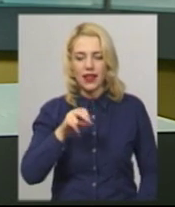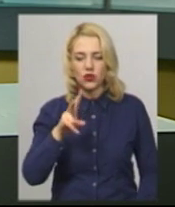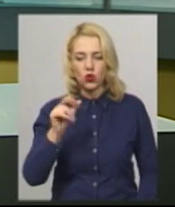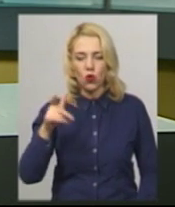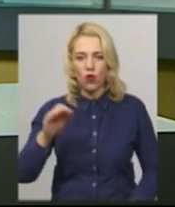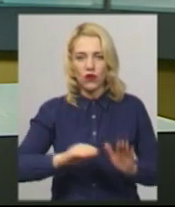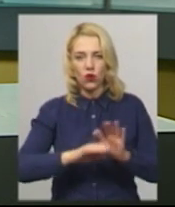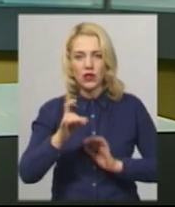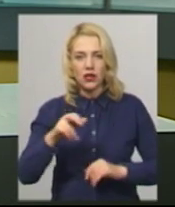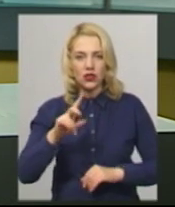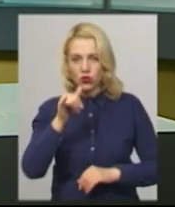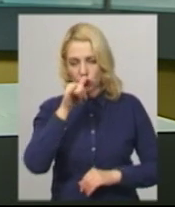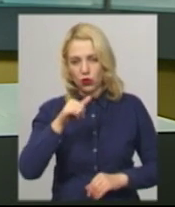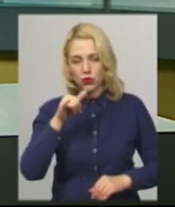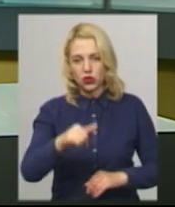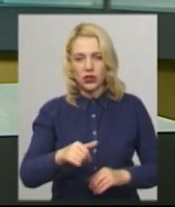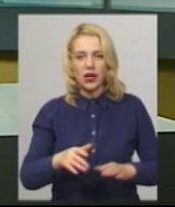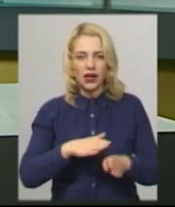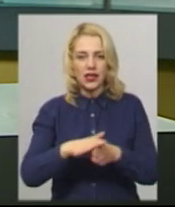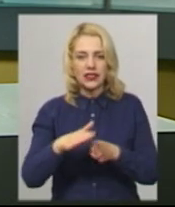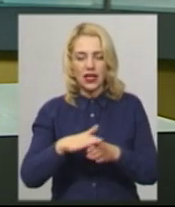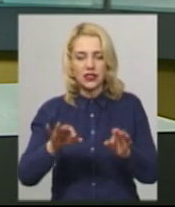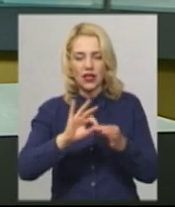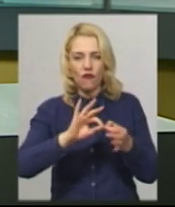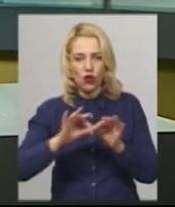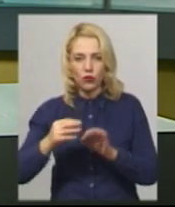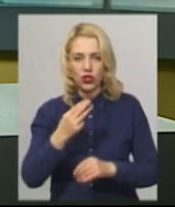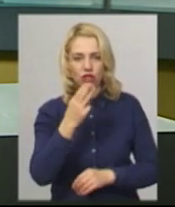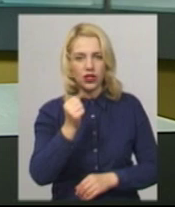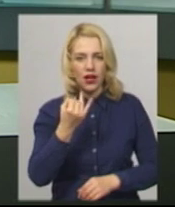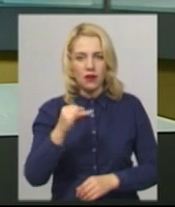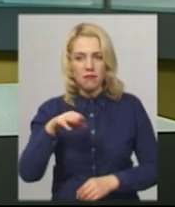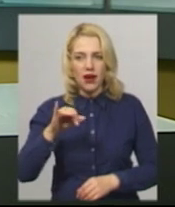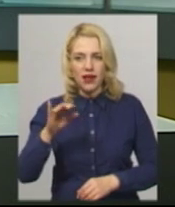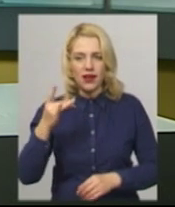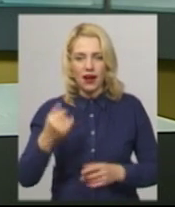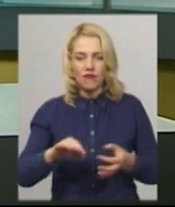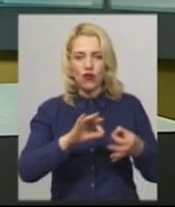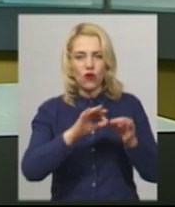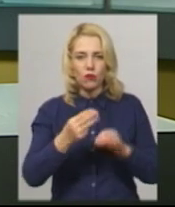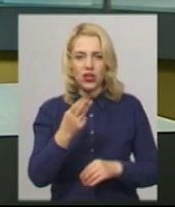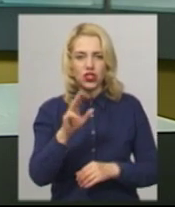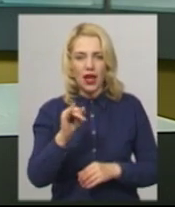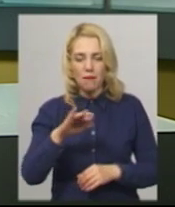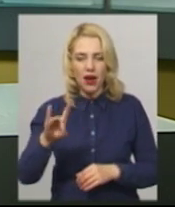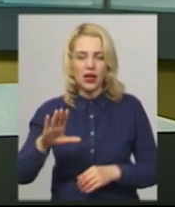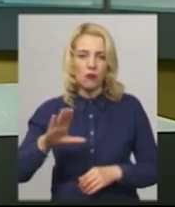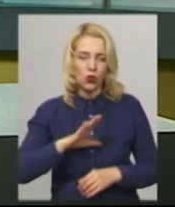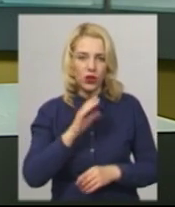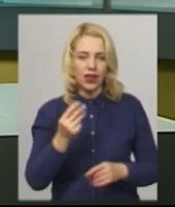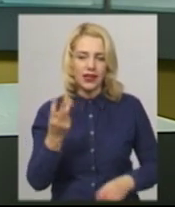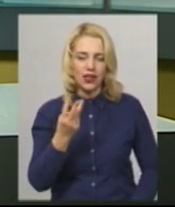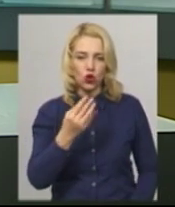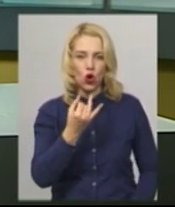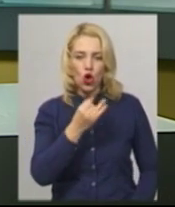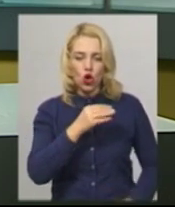щодо недопущення реалізації формули Штайнмаєра. Позачергові сесії міських рад стосовно формули Штайнмаєра відбулися 3 жовтня у Кам